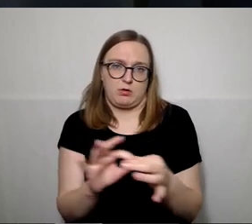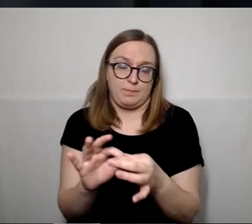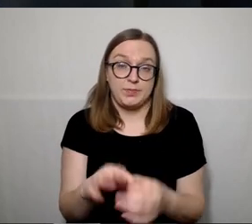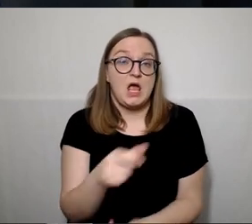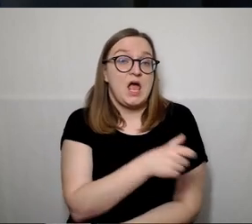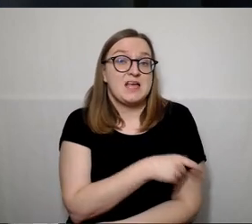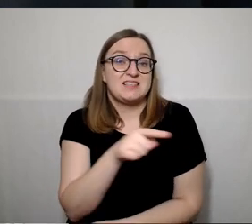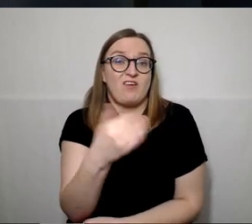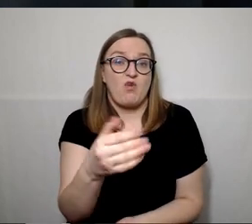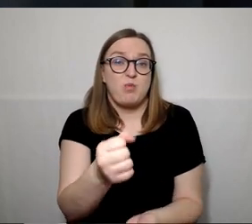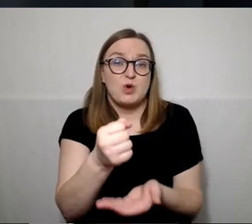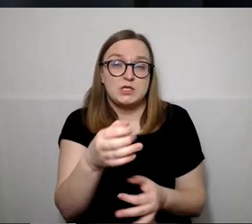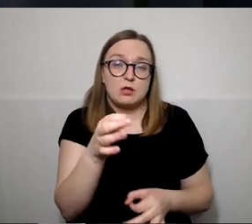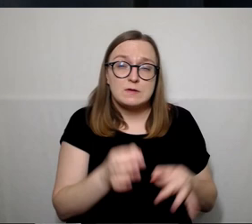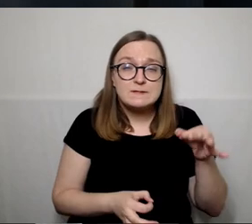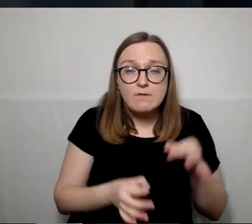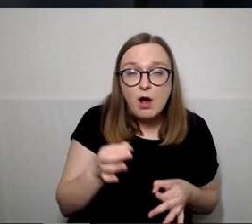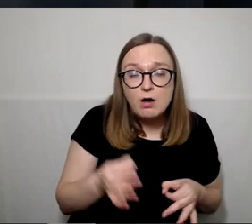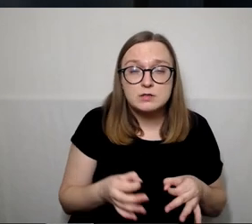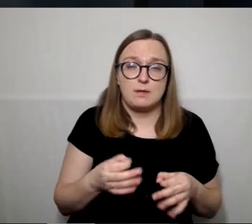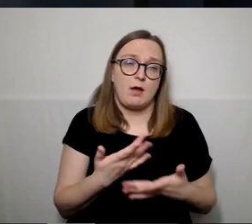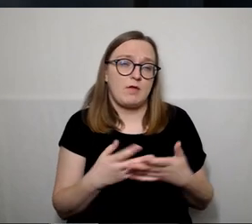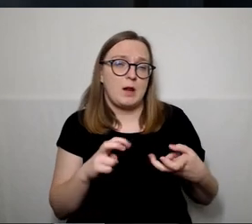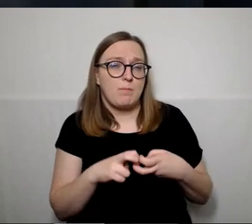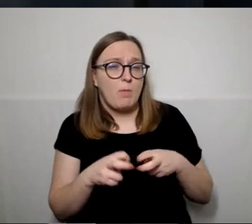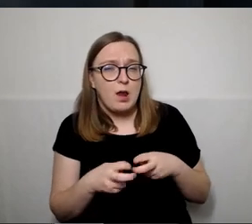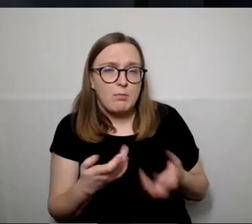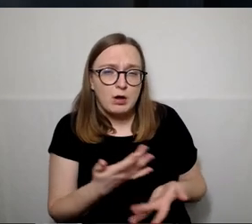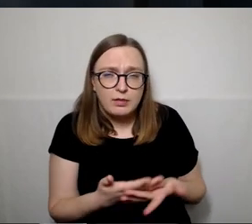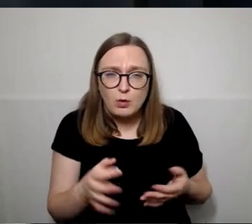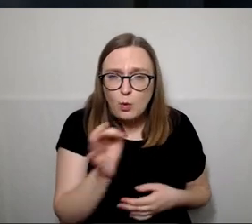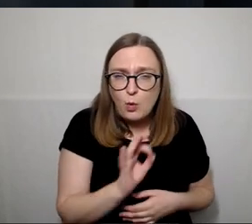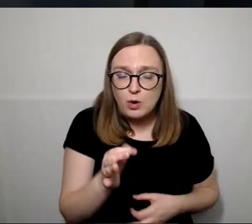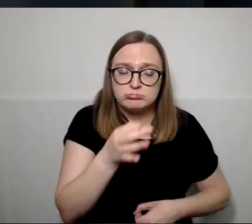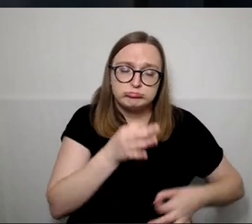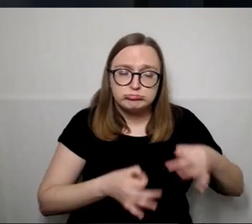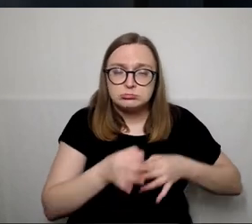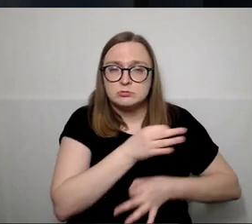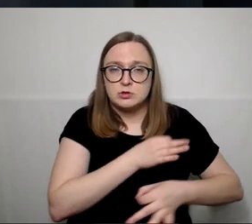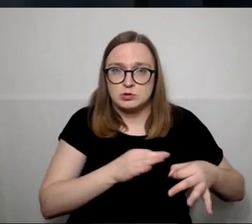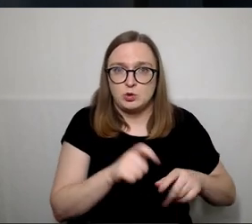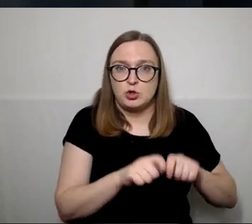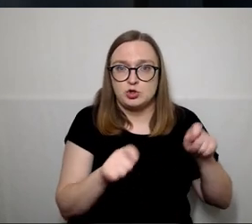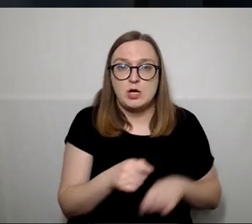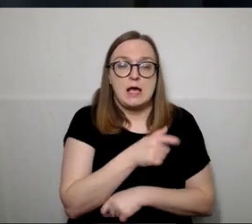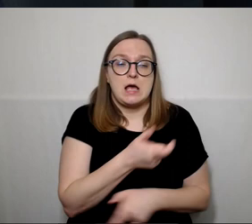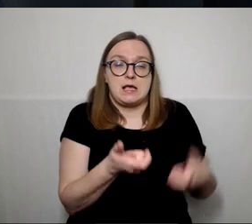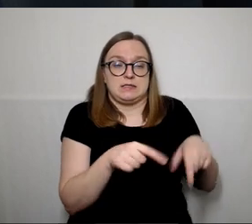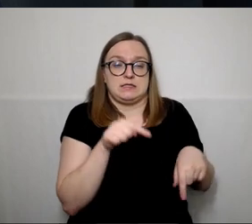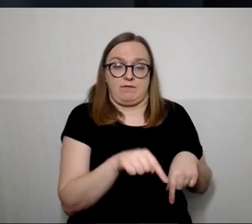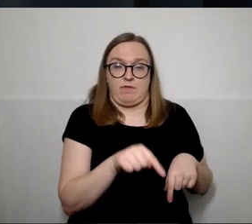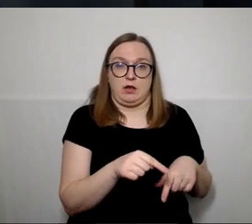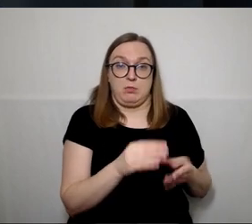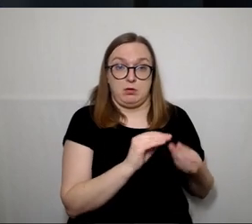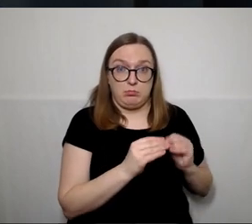didžėtų svarstumas ar įvairius klausimus, pirmiausia, svarstuma yra su savivaldybė, o paskui